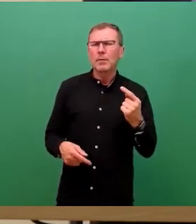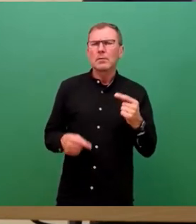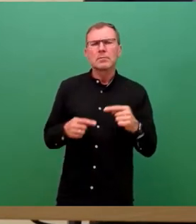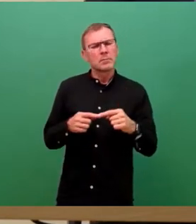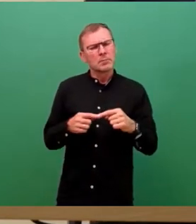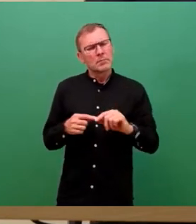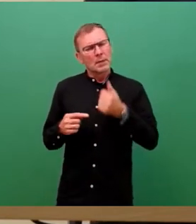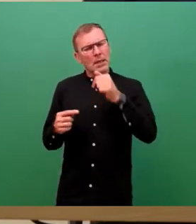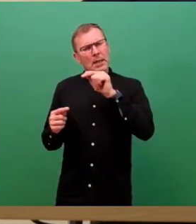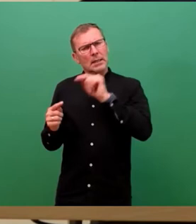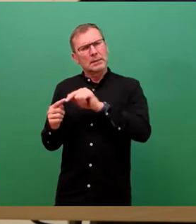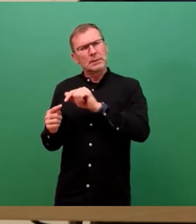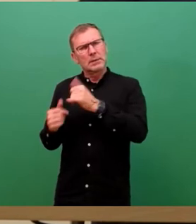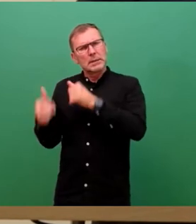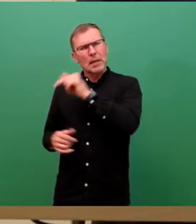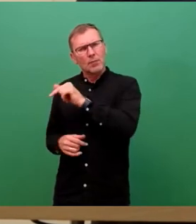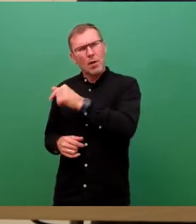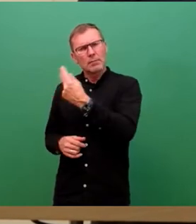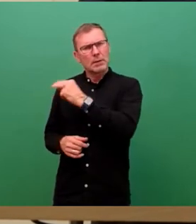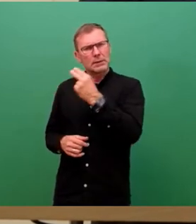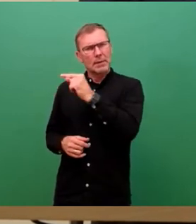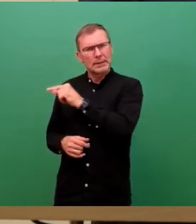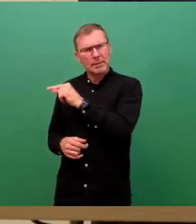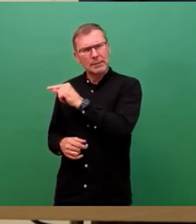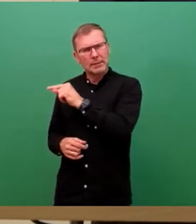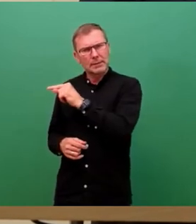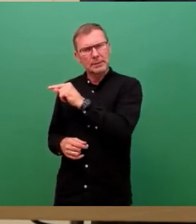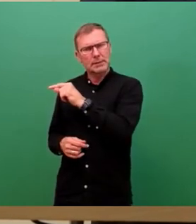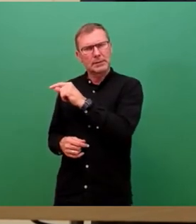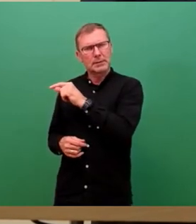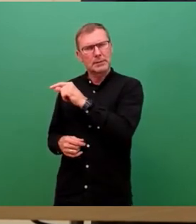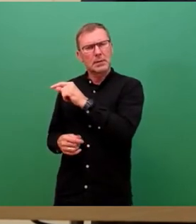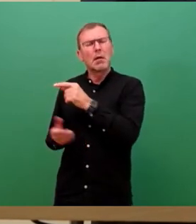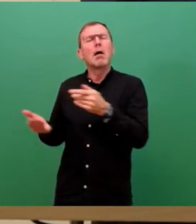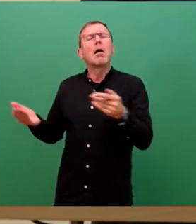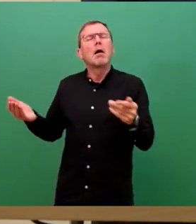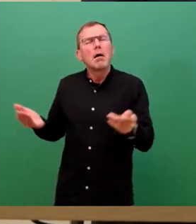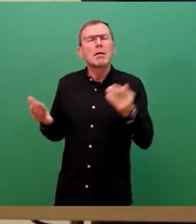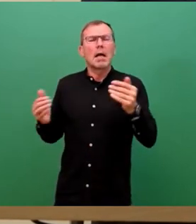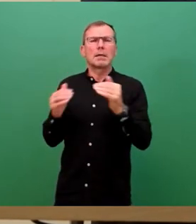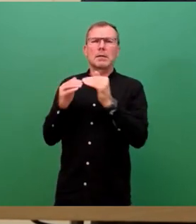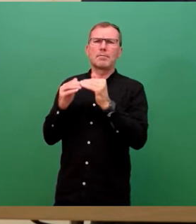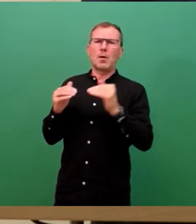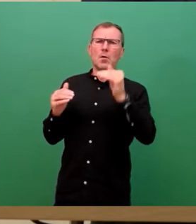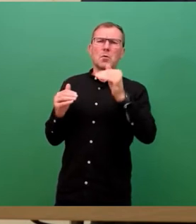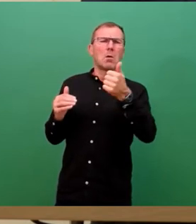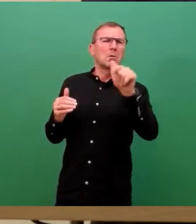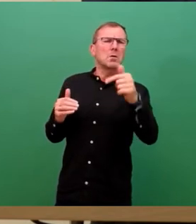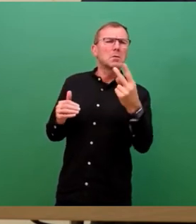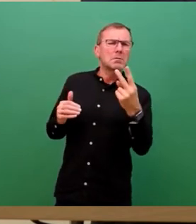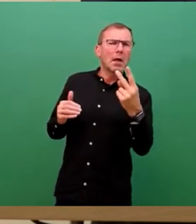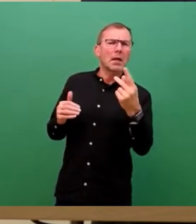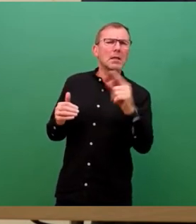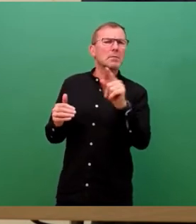.12. eine leichte Tariferhöhung zwischen 1,2 und 2